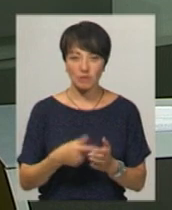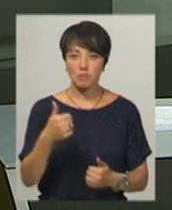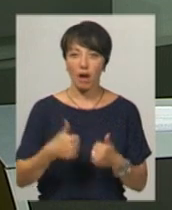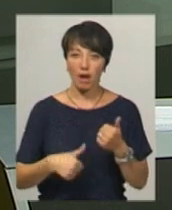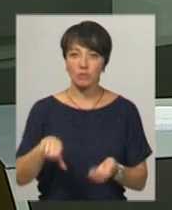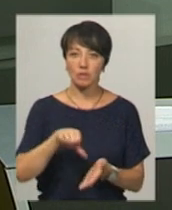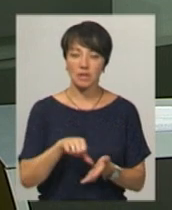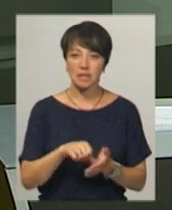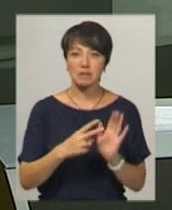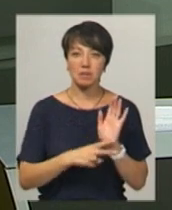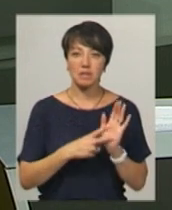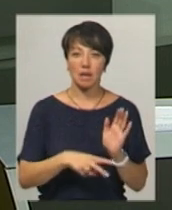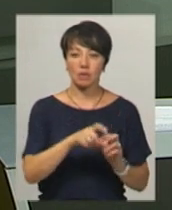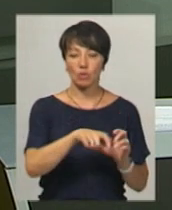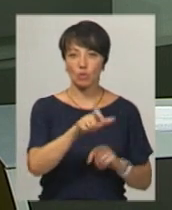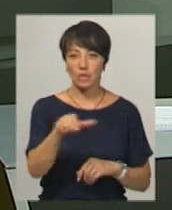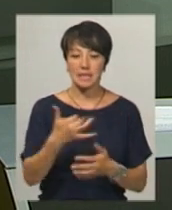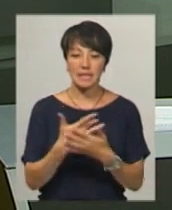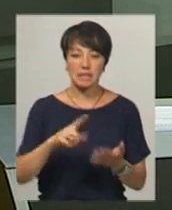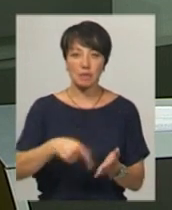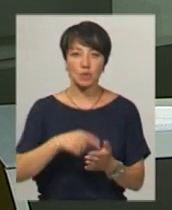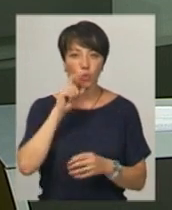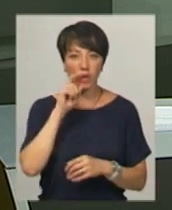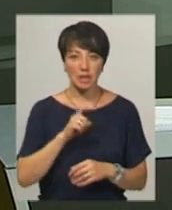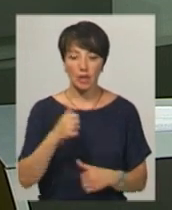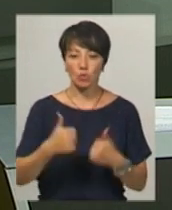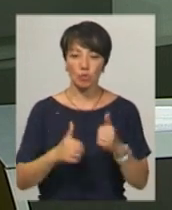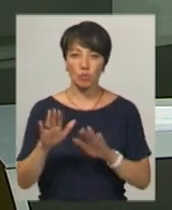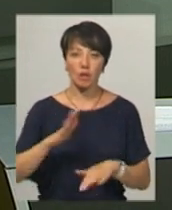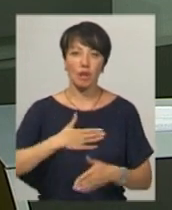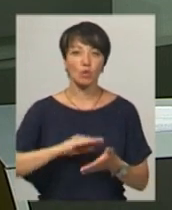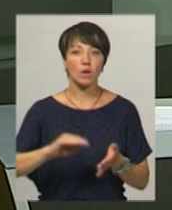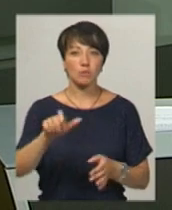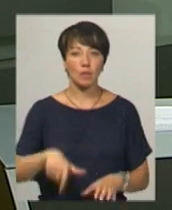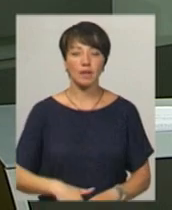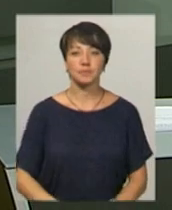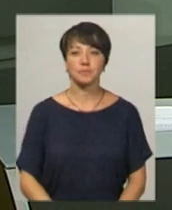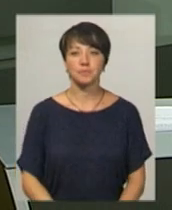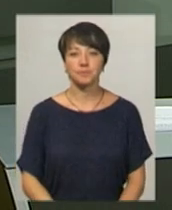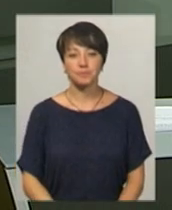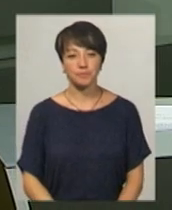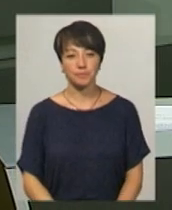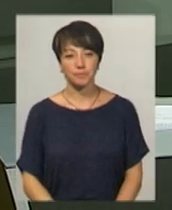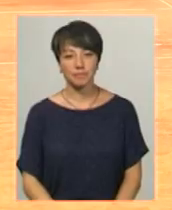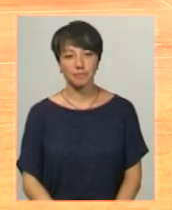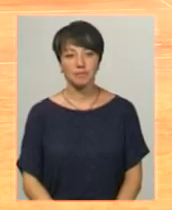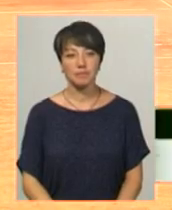змаганнях беруть участь 70 учасників з різних міст України. На турнірі побував і наш кореспондент Андрій Гумений.